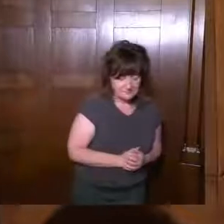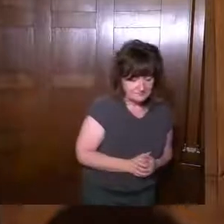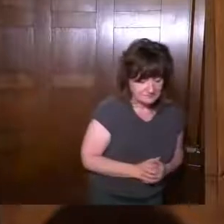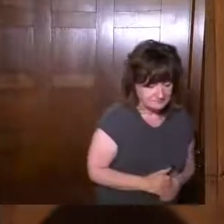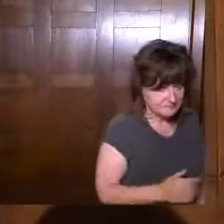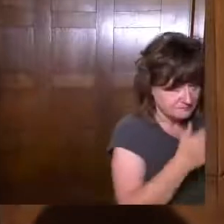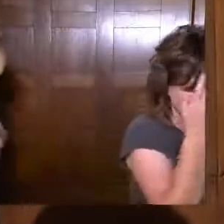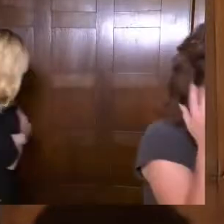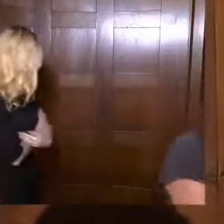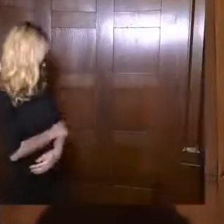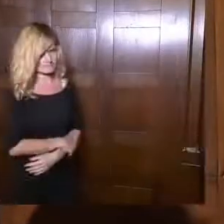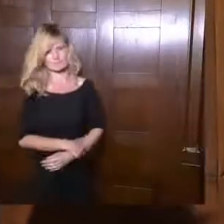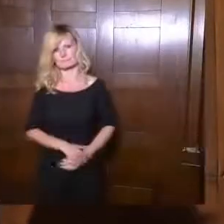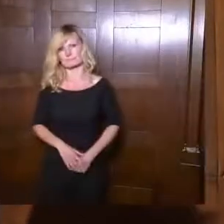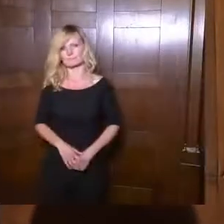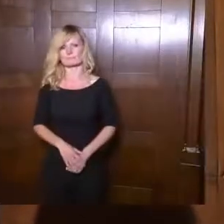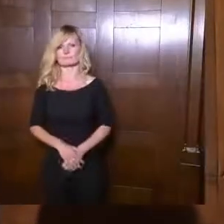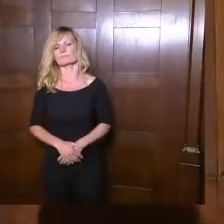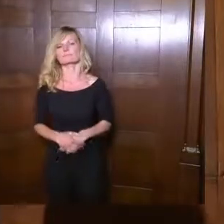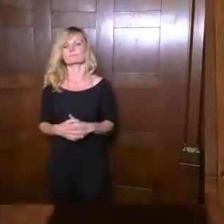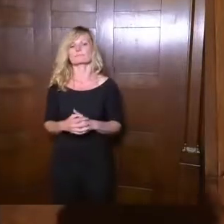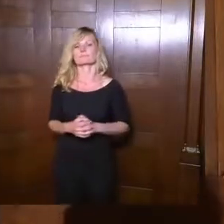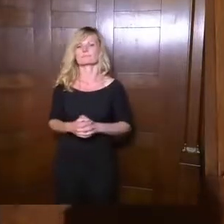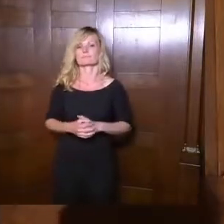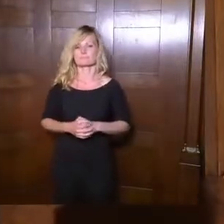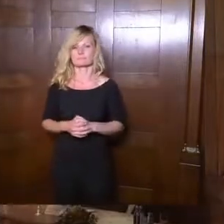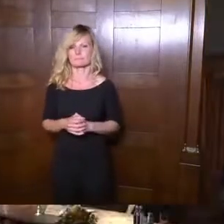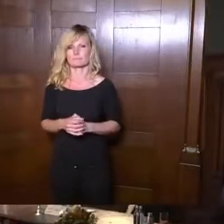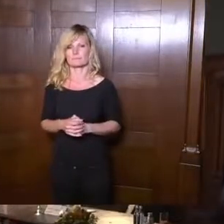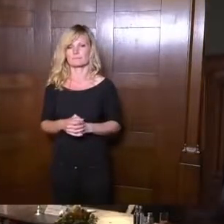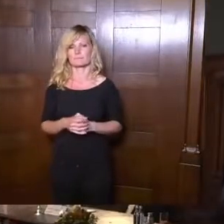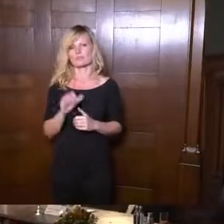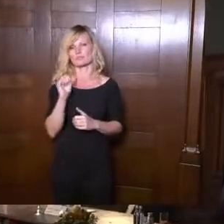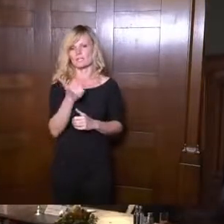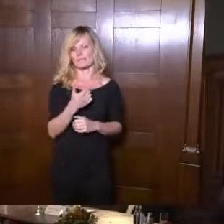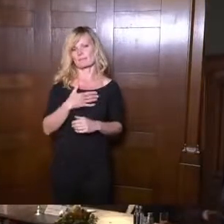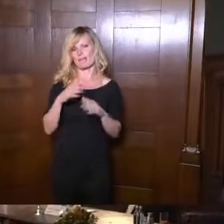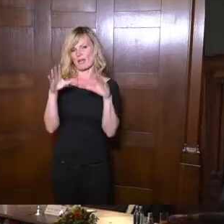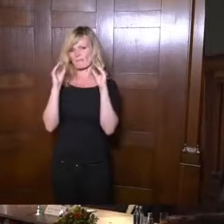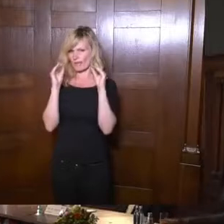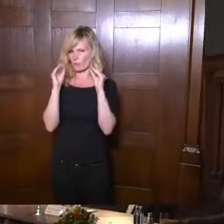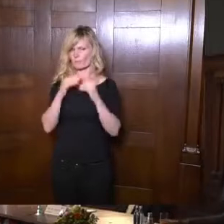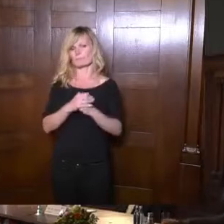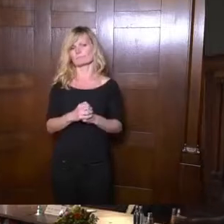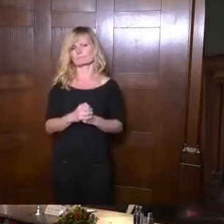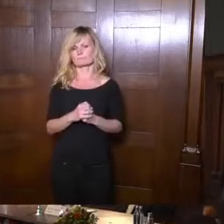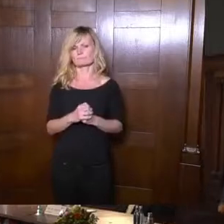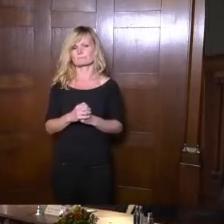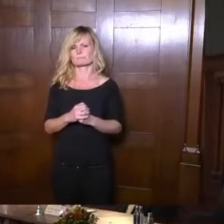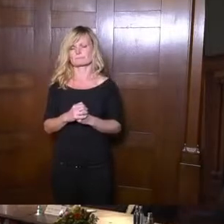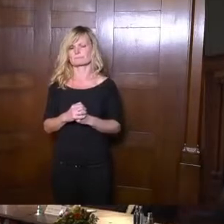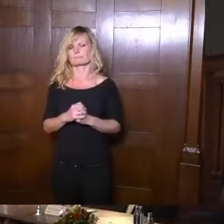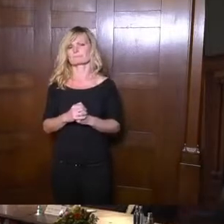Jetzt Herr Professor Dierich aus Zittau. Zunächst mal die Erfahrung, ein verwirrender